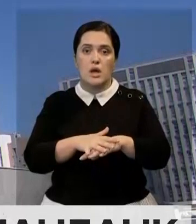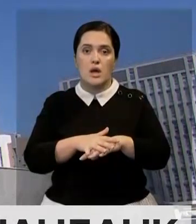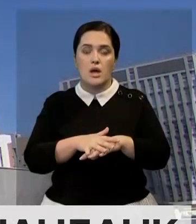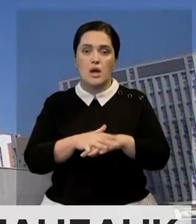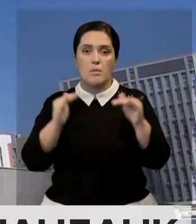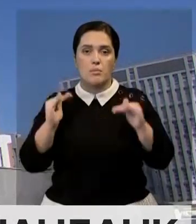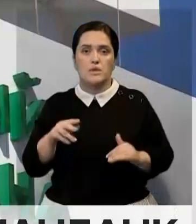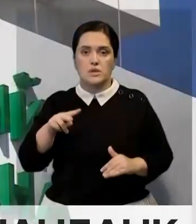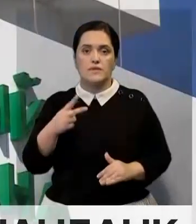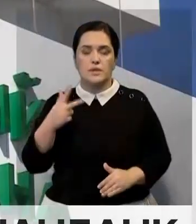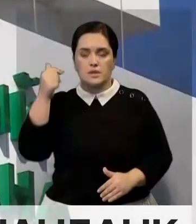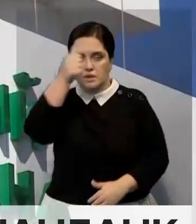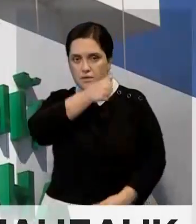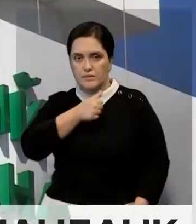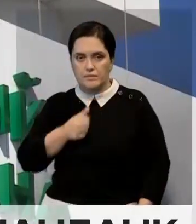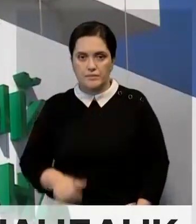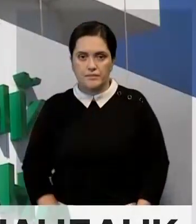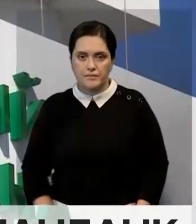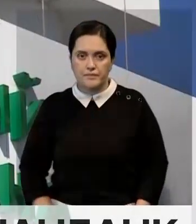замедлится только в 2023.